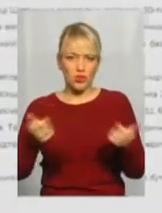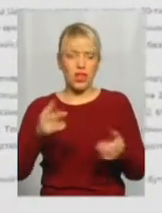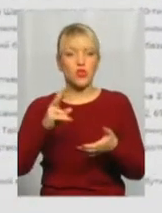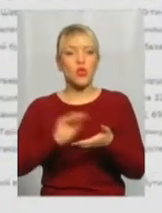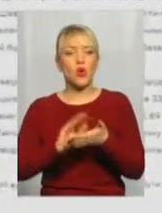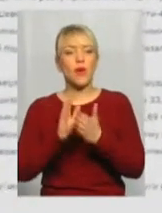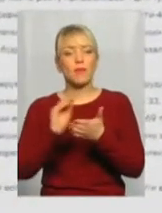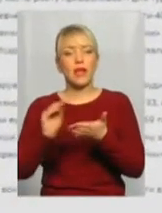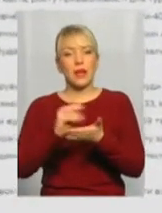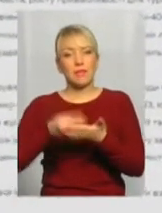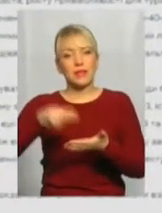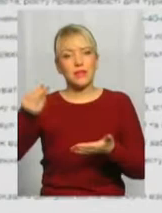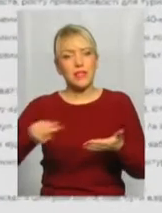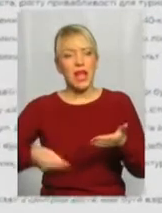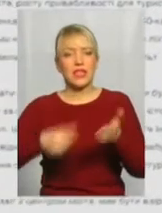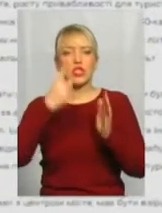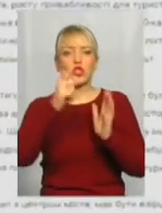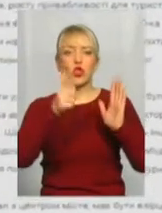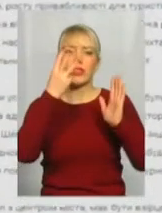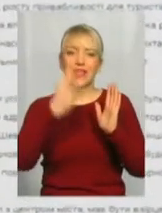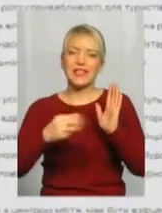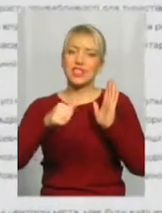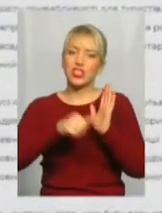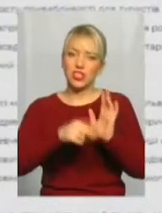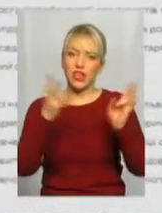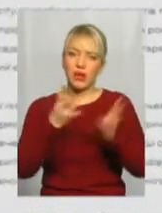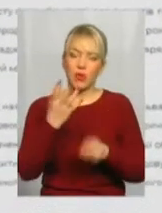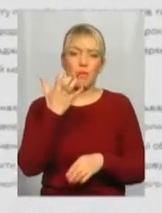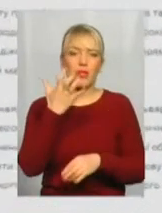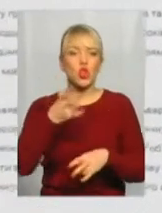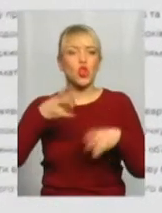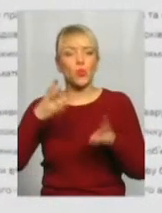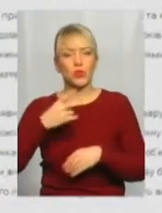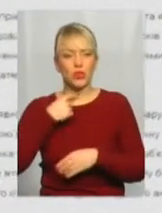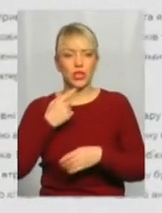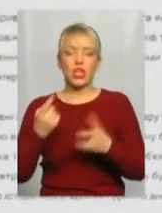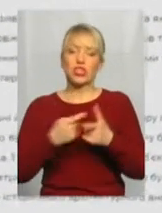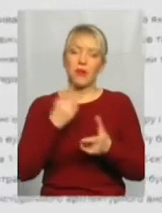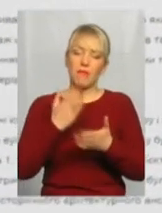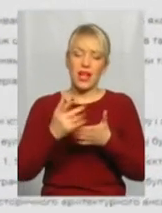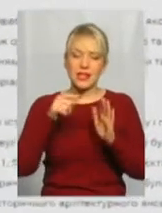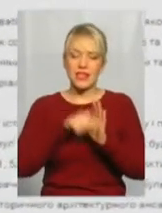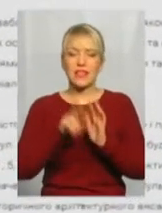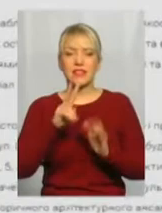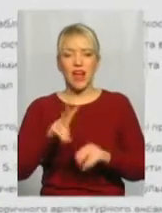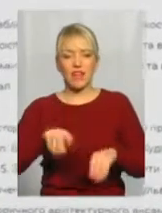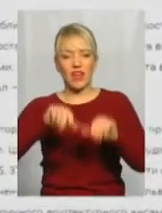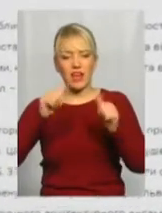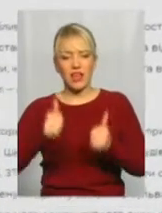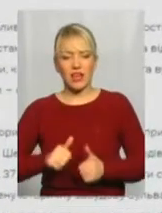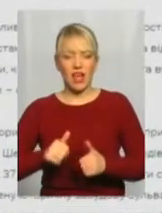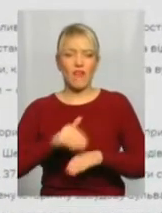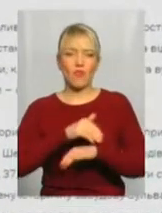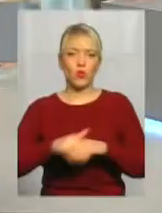136 осіб із 500 необхідних. Чи має значення, як виглядає вулиця, іменована Шевченком?